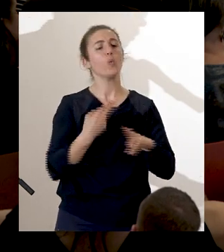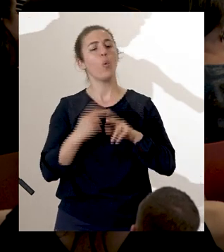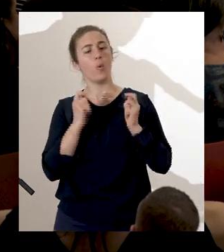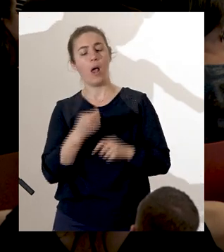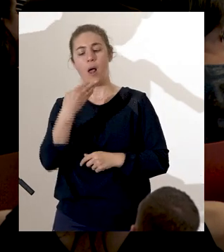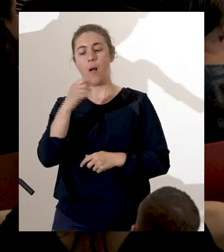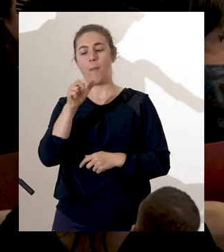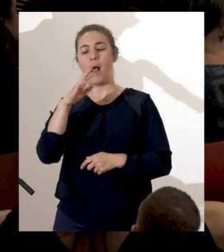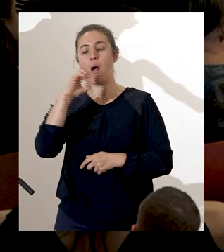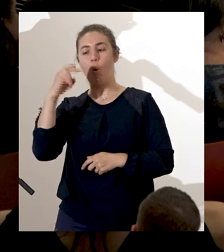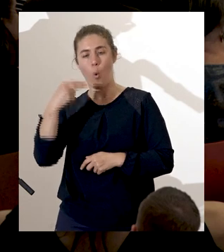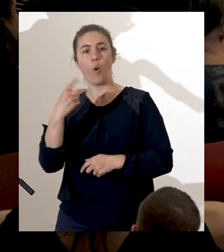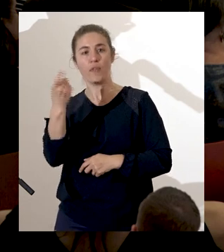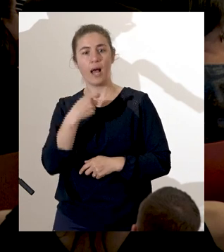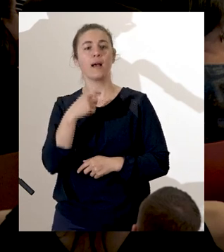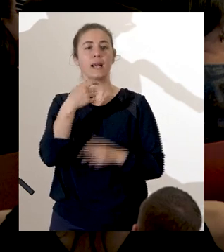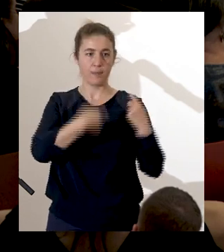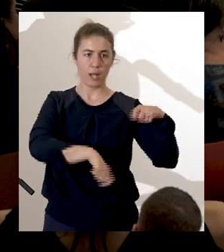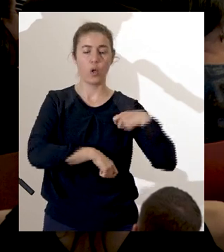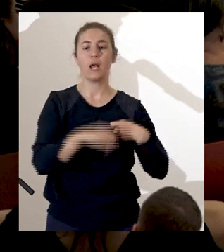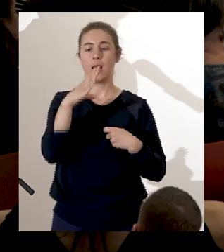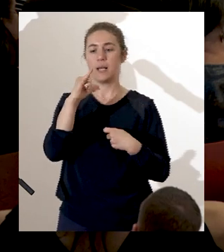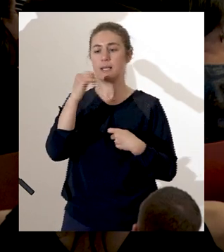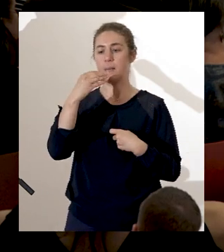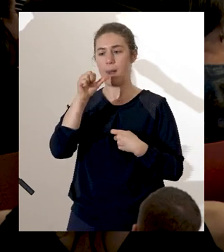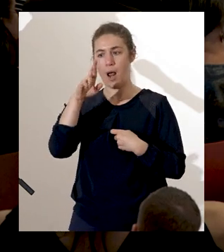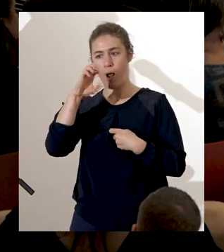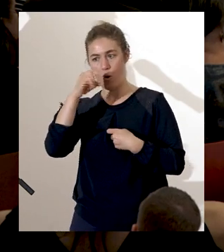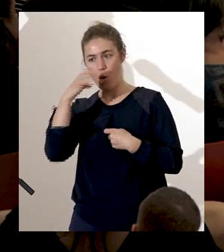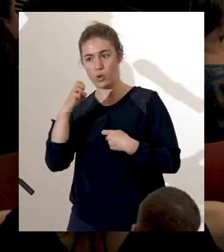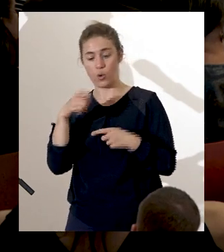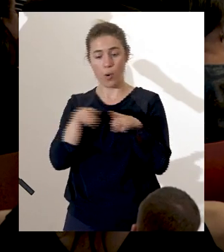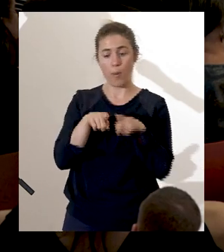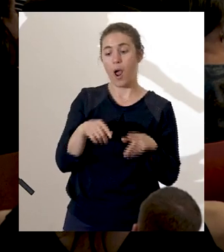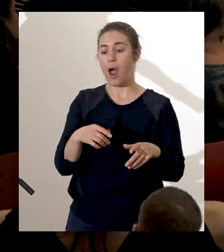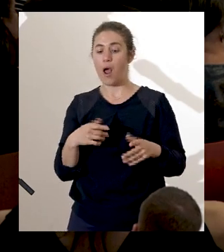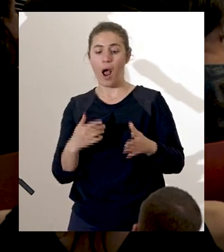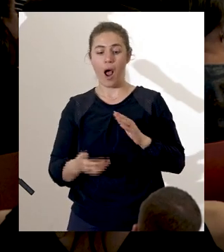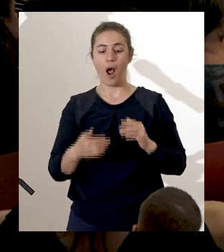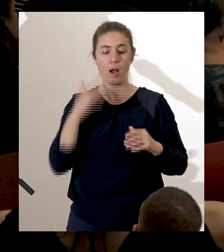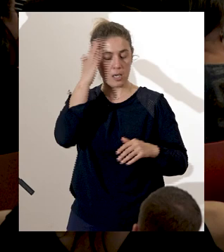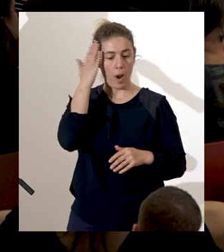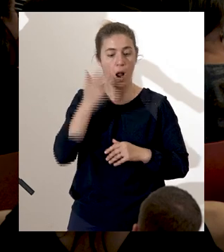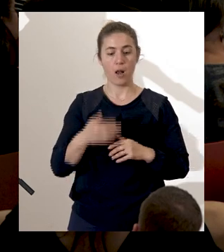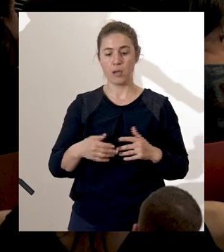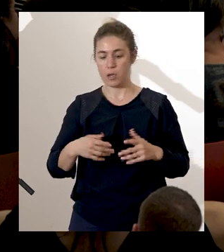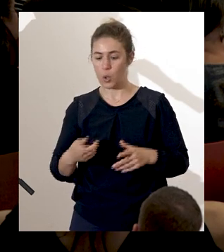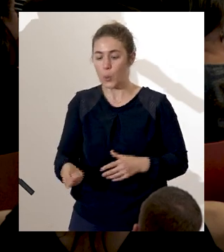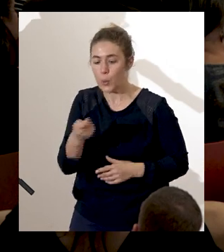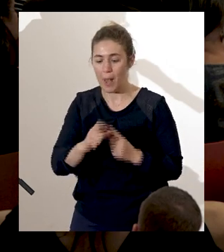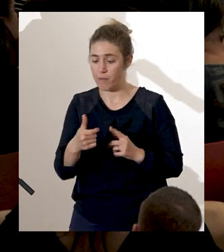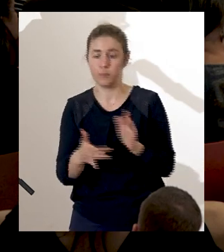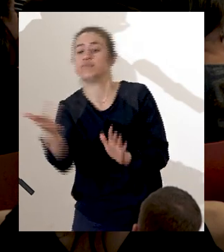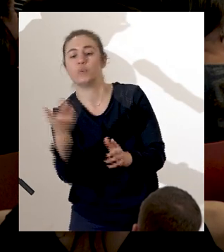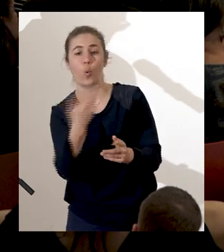vient de l'espagnol Cimarron, qui qualifiait les animaux domestiques retournés à l'état sauvage, et par glissement de